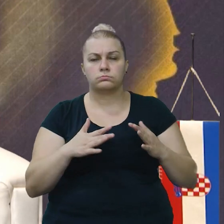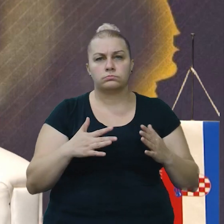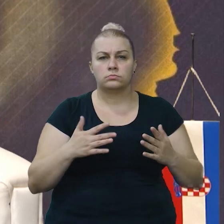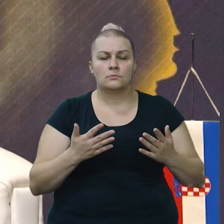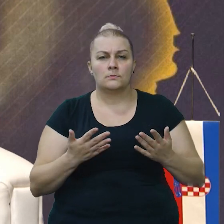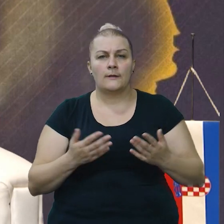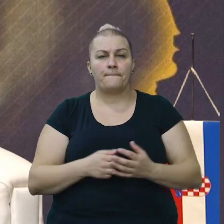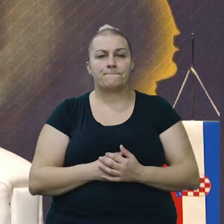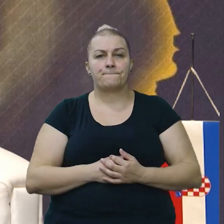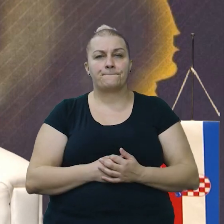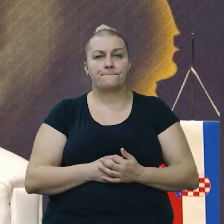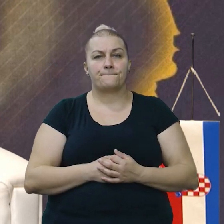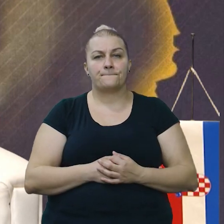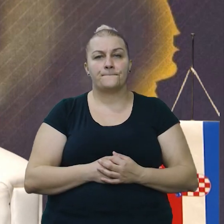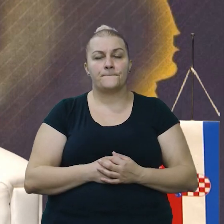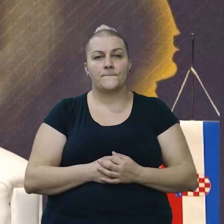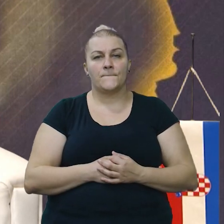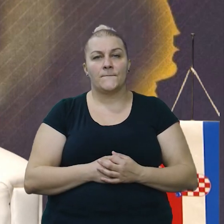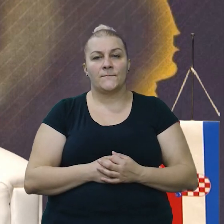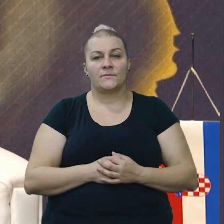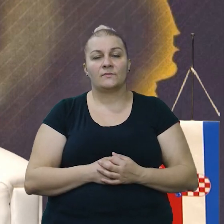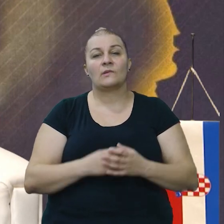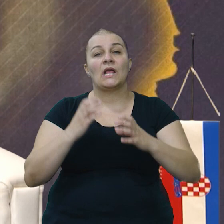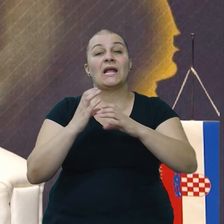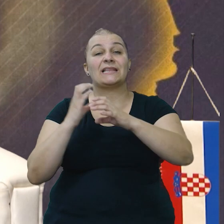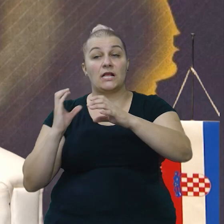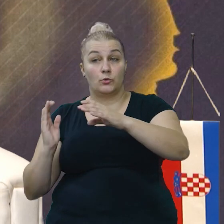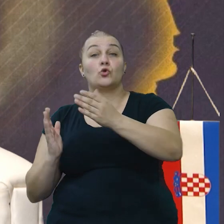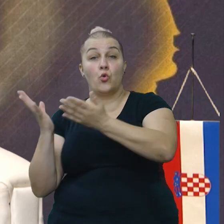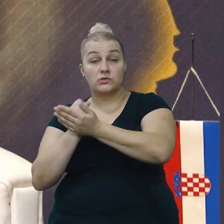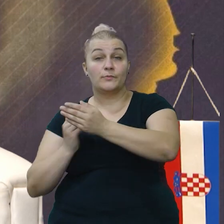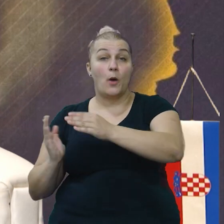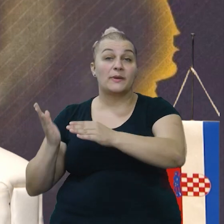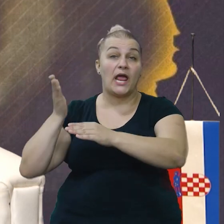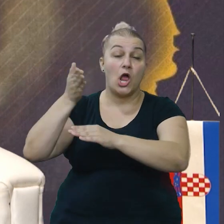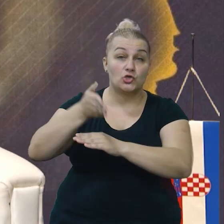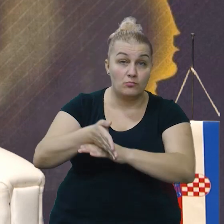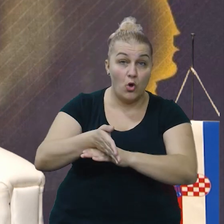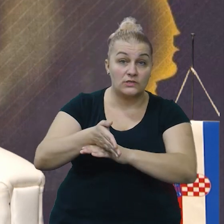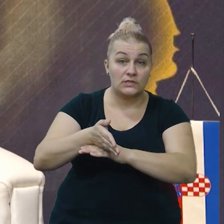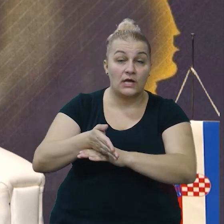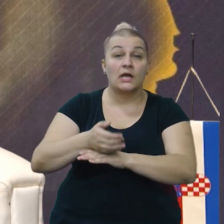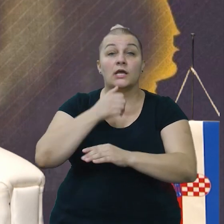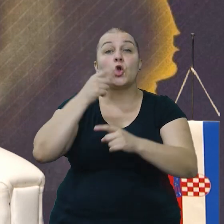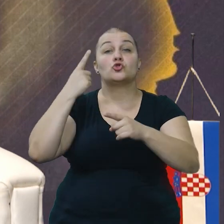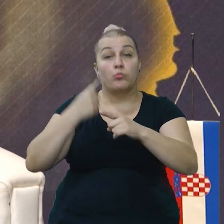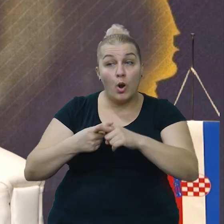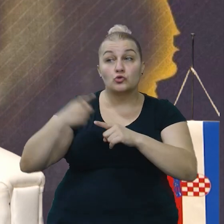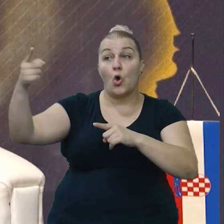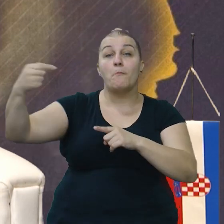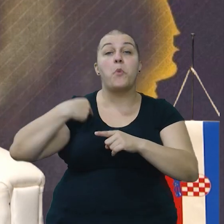no međutim, ne samo da je transporter prišao most, nego transporter tuče po nama.